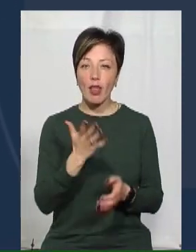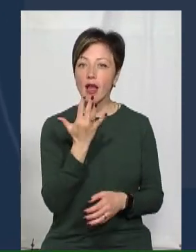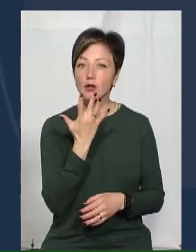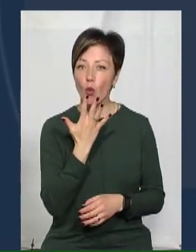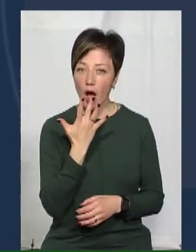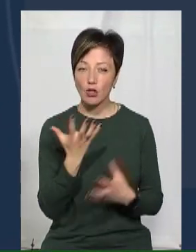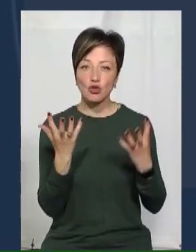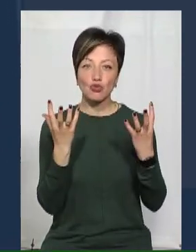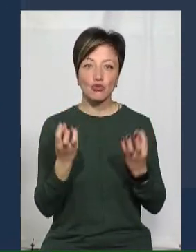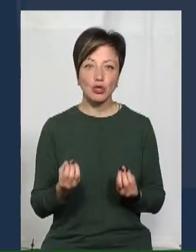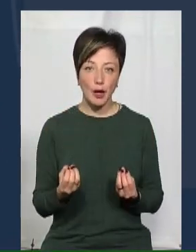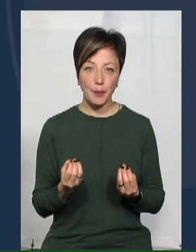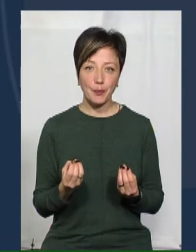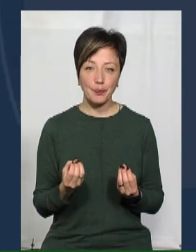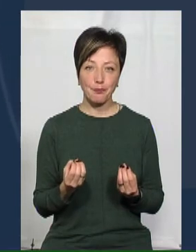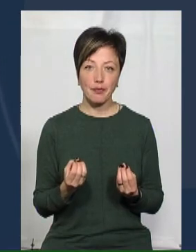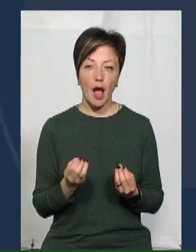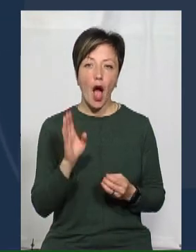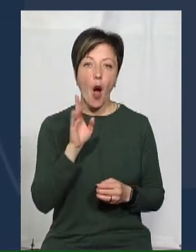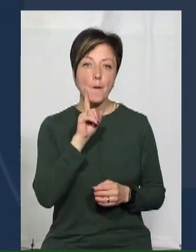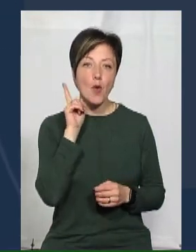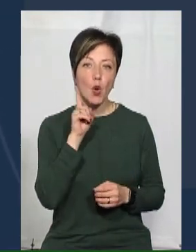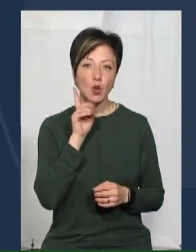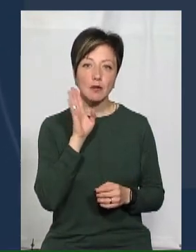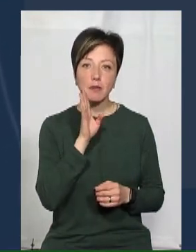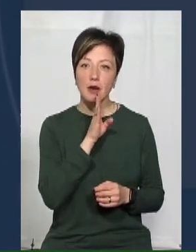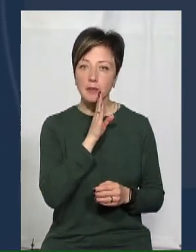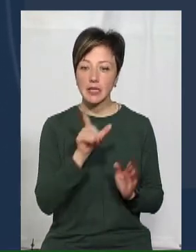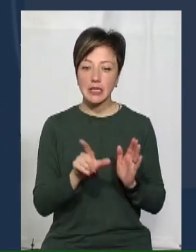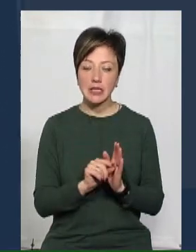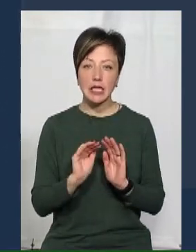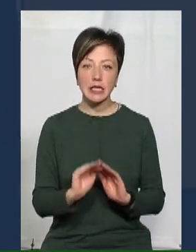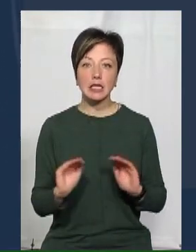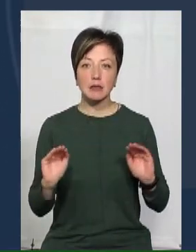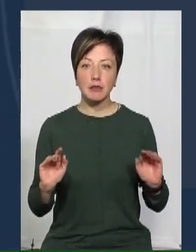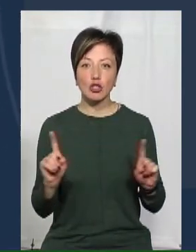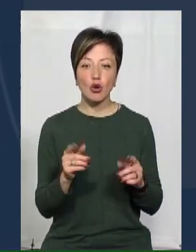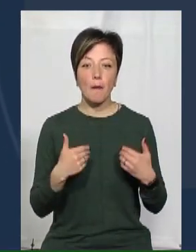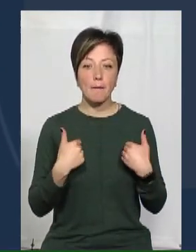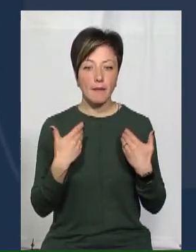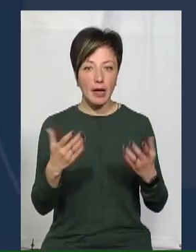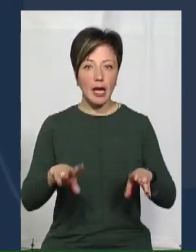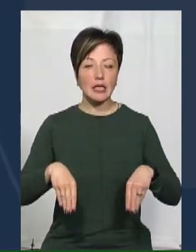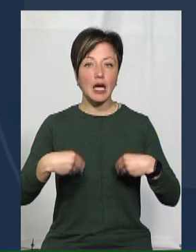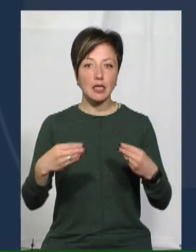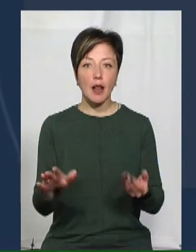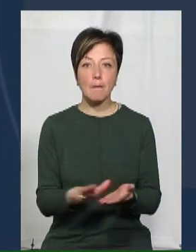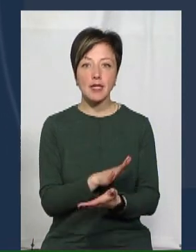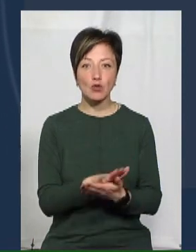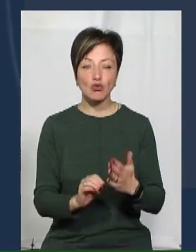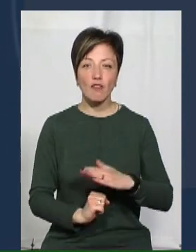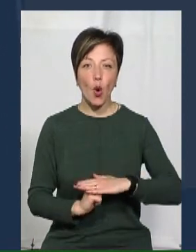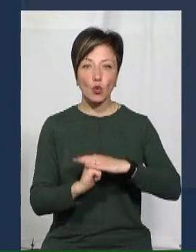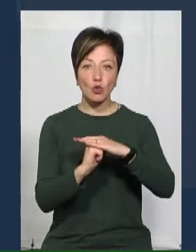звертаються молоді мами з дітьми для того, щоб ми надали на безкоштовні основи